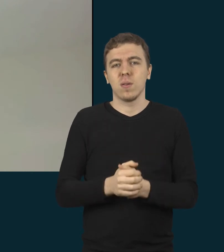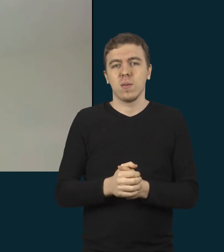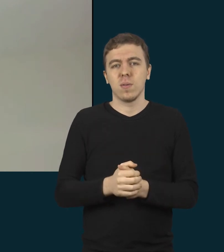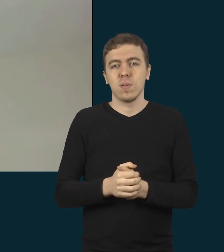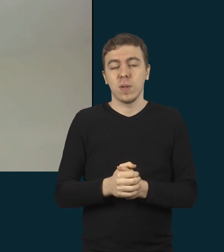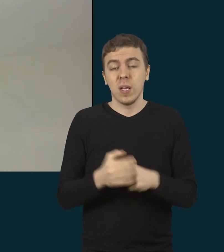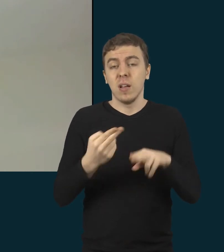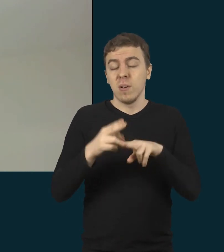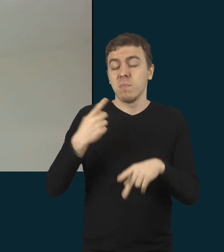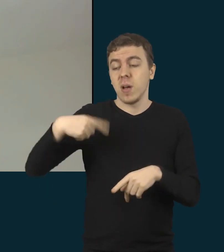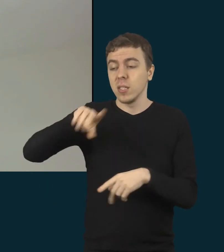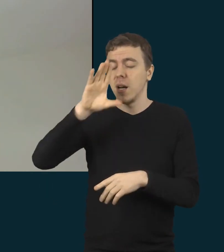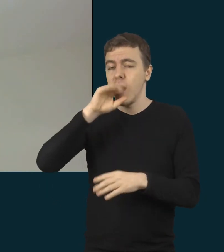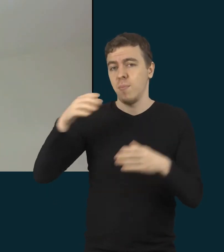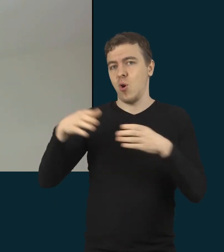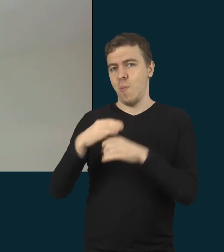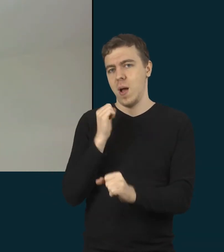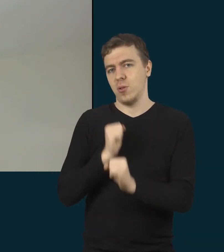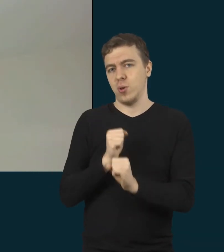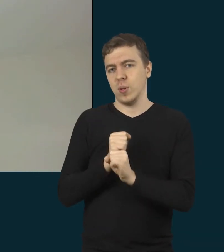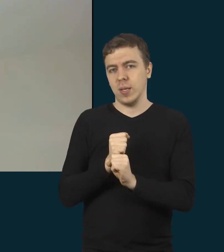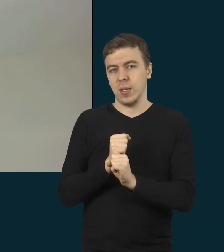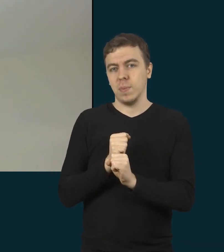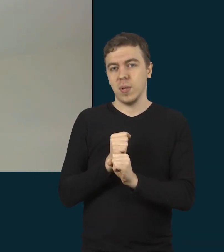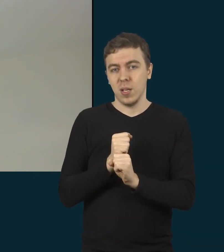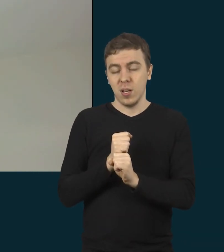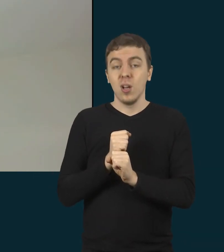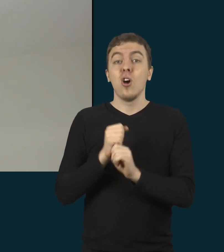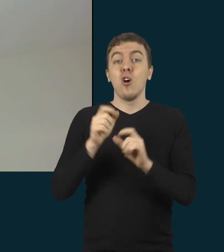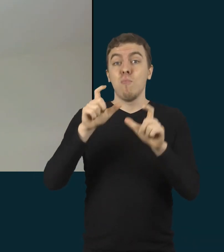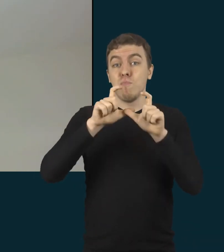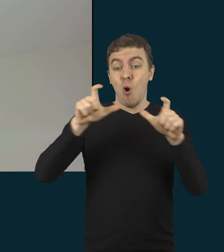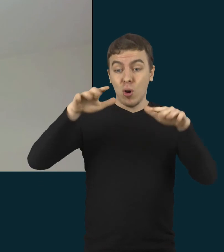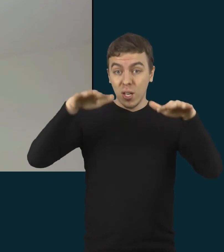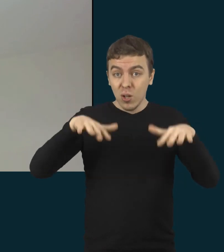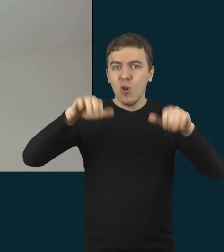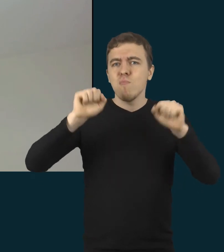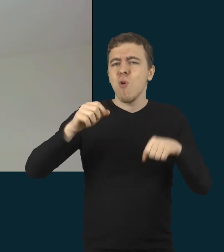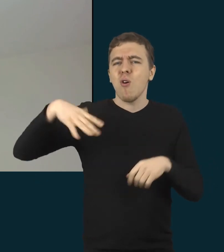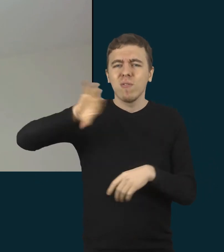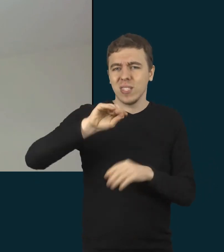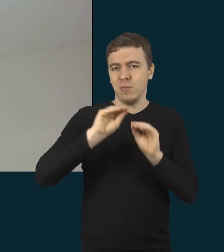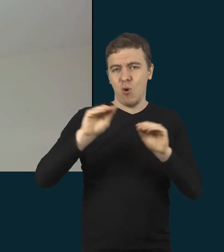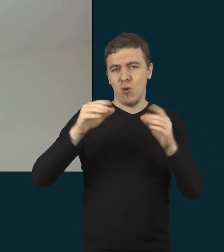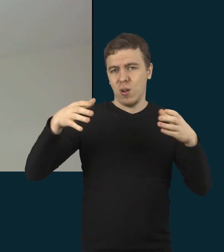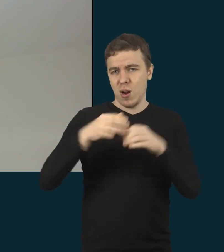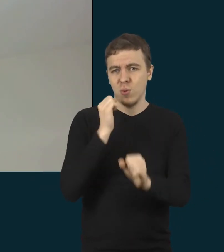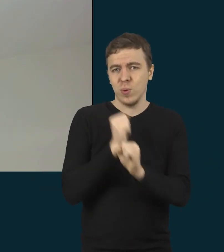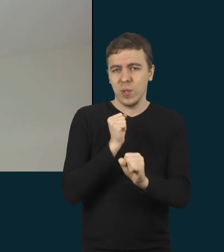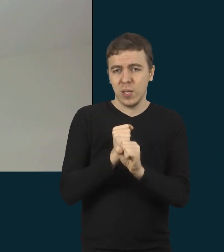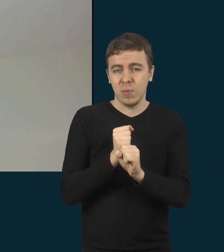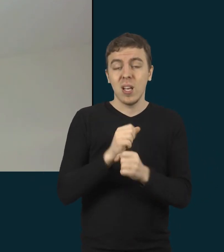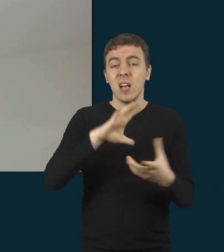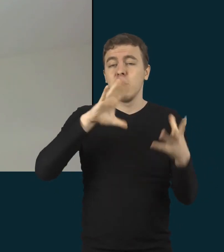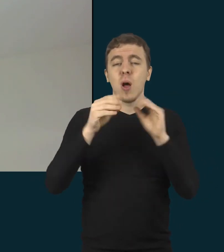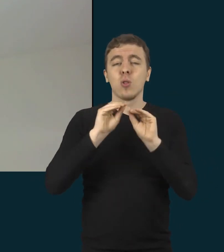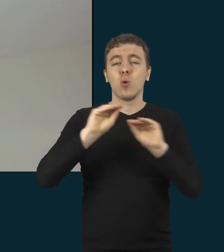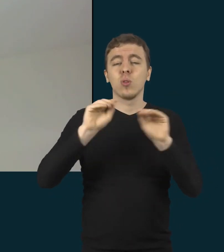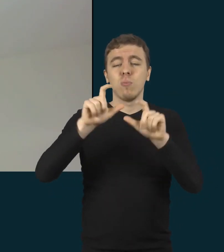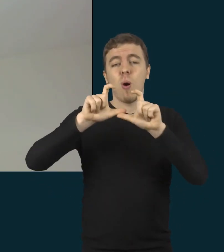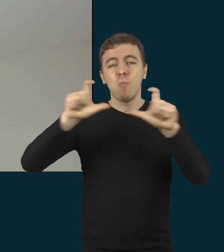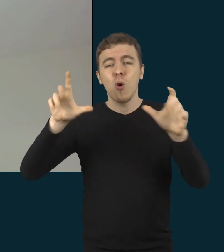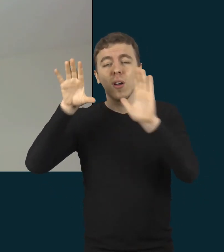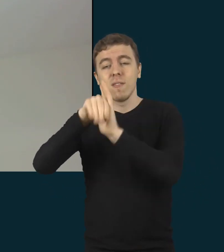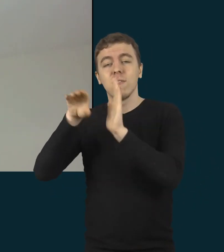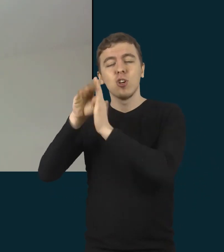dirbti komandoje. Ir mokykloje kiekvienas mokytojas gali dirbti komandoje ir bendroje aukdymo mokyklose yra